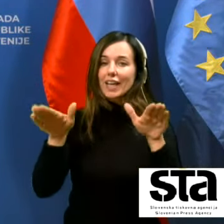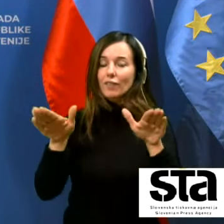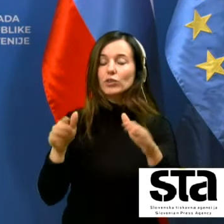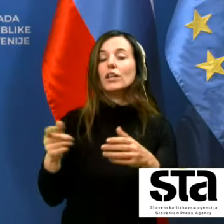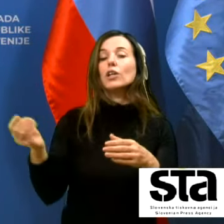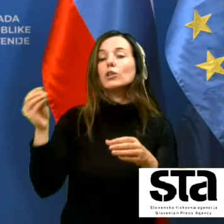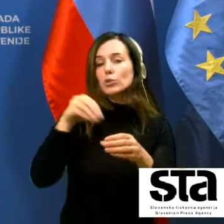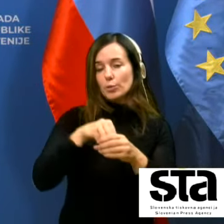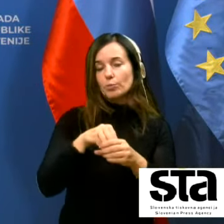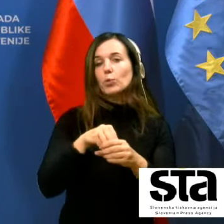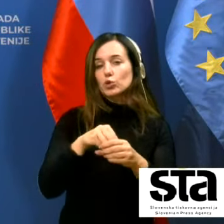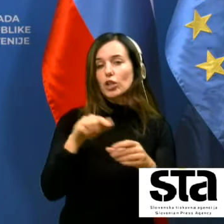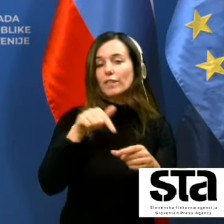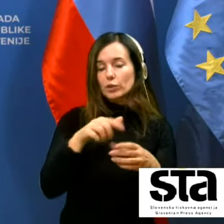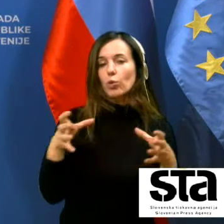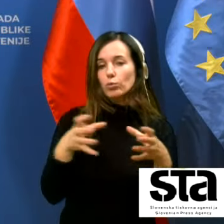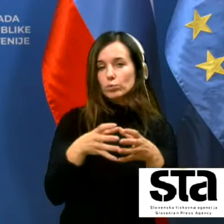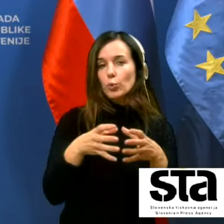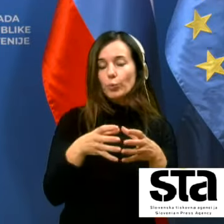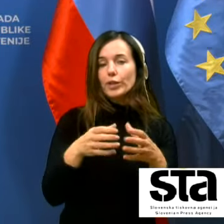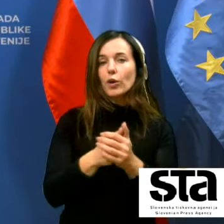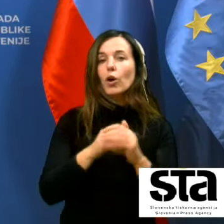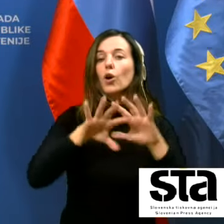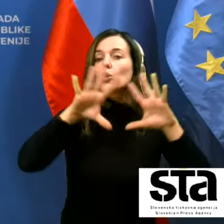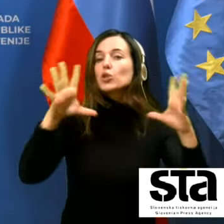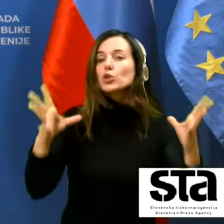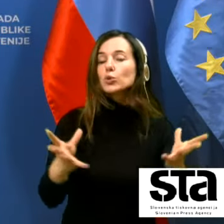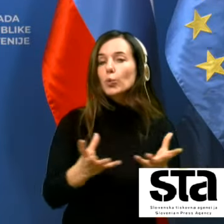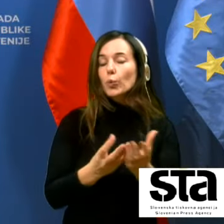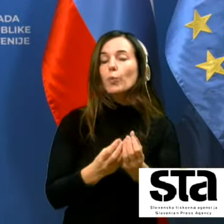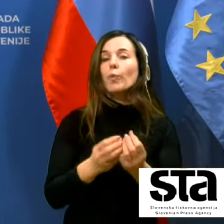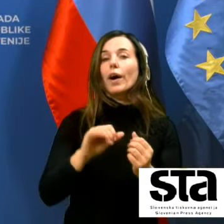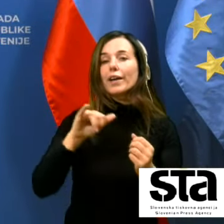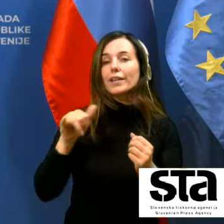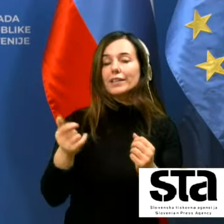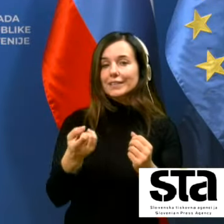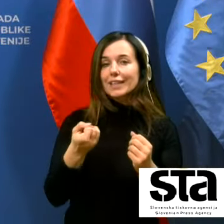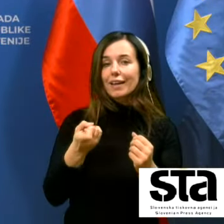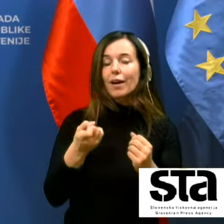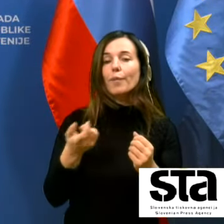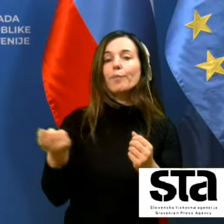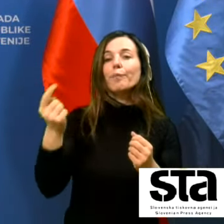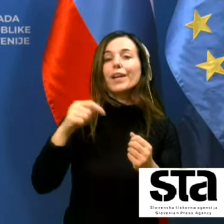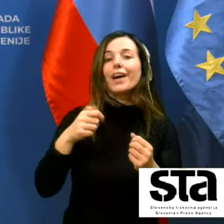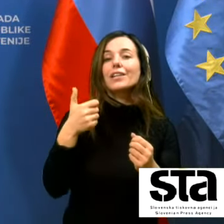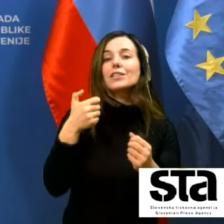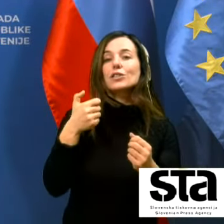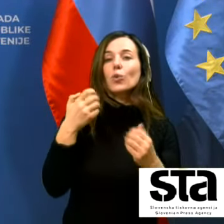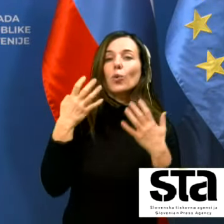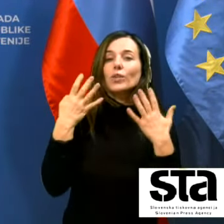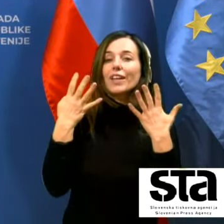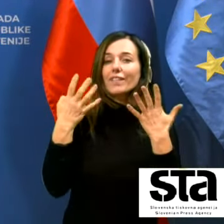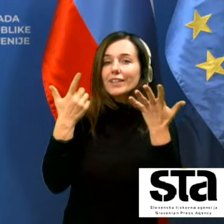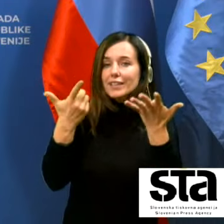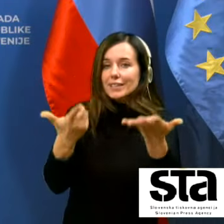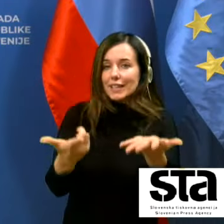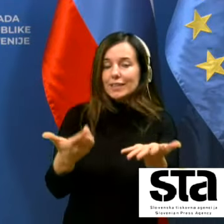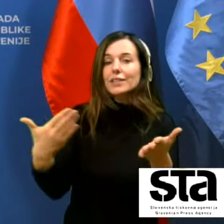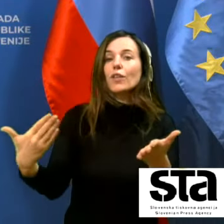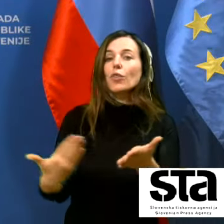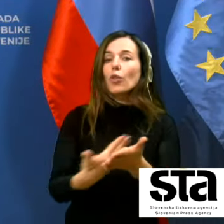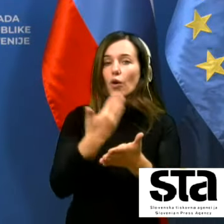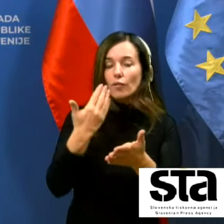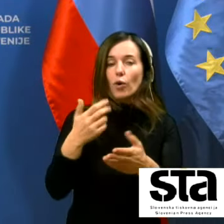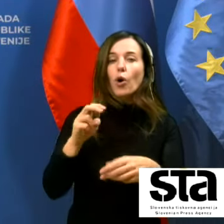pridružili tem okuženim tako da vse skupaj iz tega segmenta prihaja 179 na